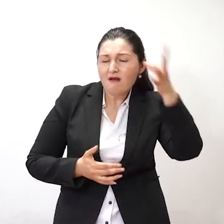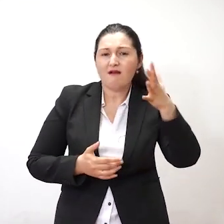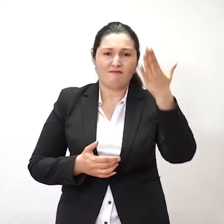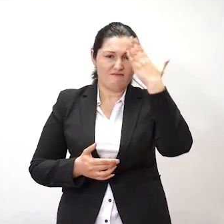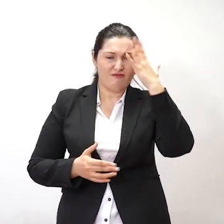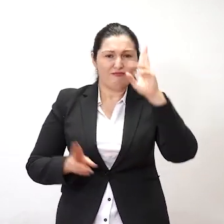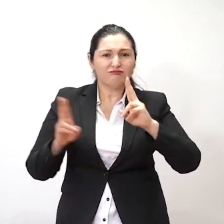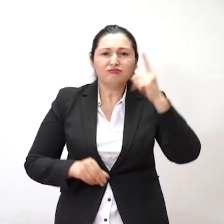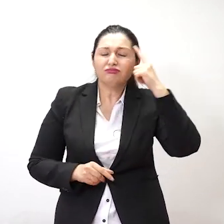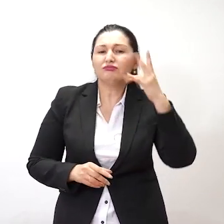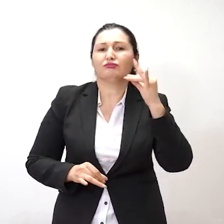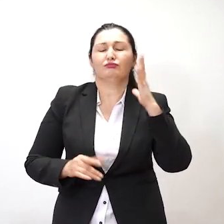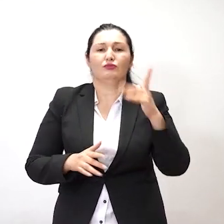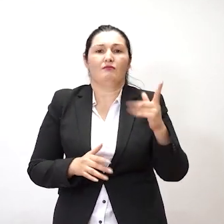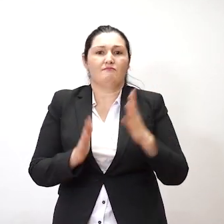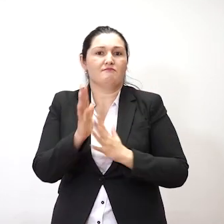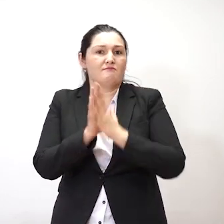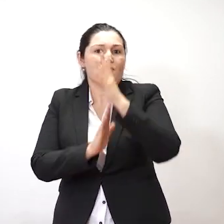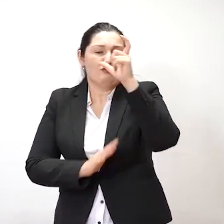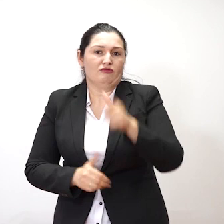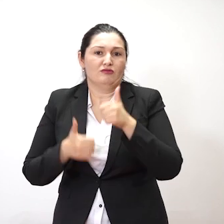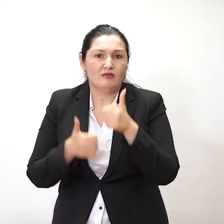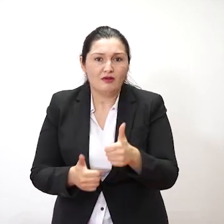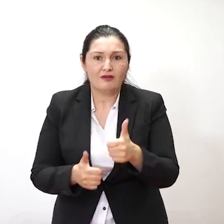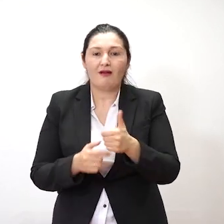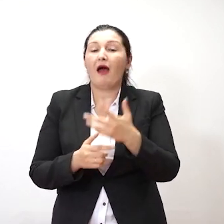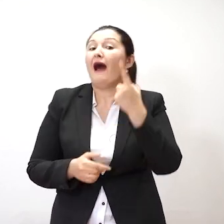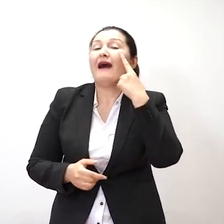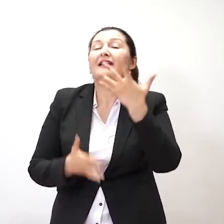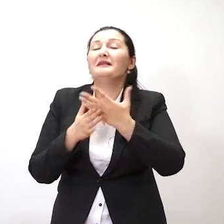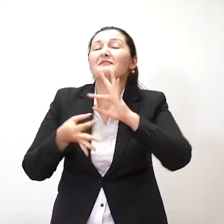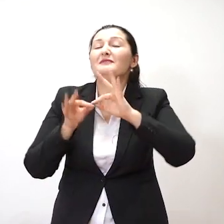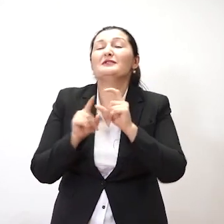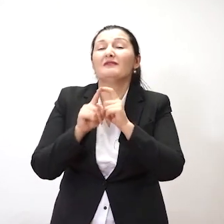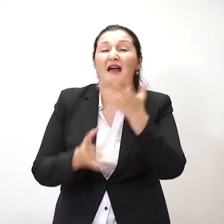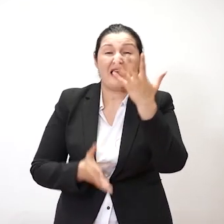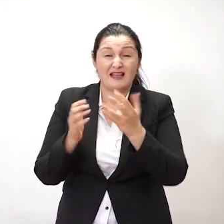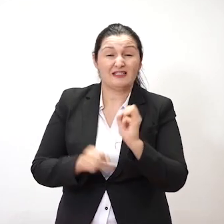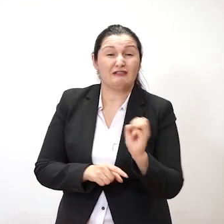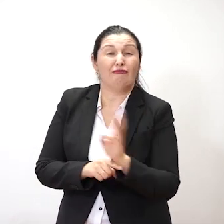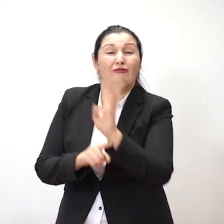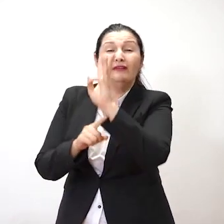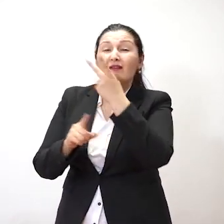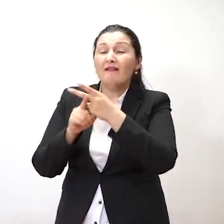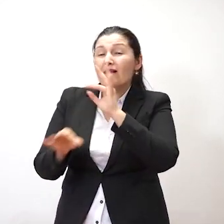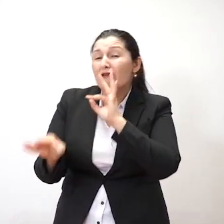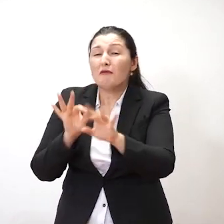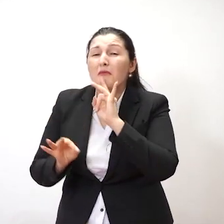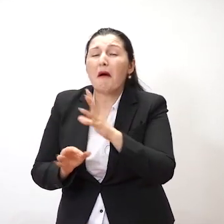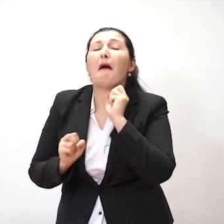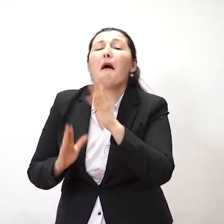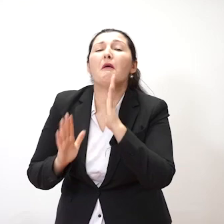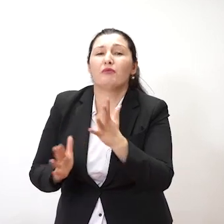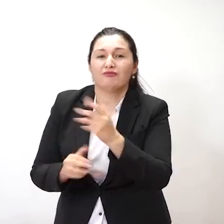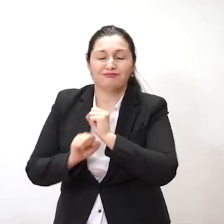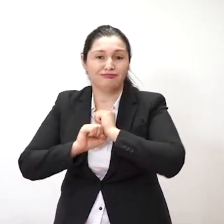سیقل داد، وید یک اینسان کومی میجود. شم اگر اوتش نبیدند، از که جور اوشان شود. محبوبا میگوید که شوهرشنو باست از کار دولتی